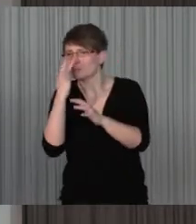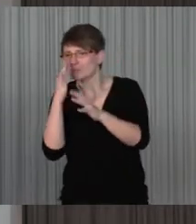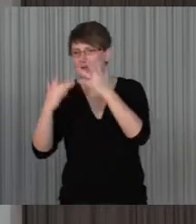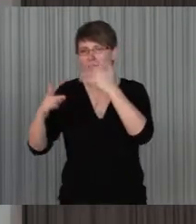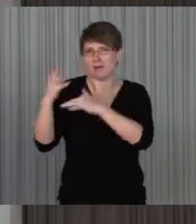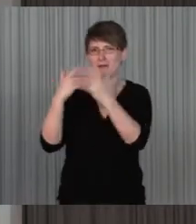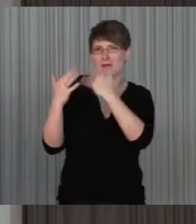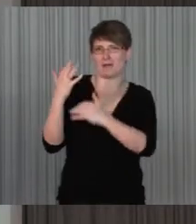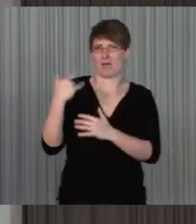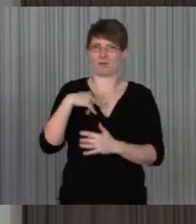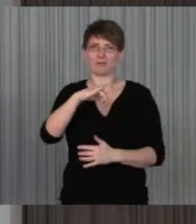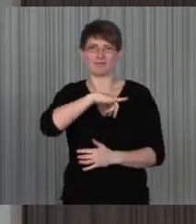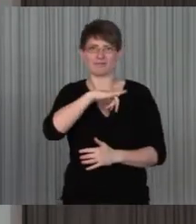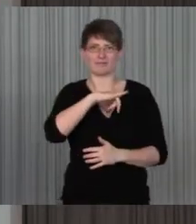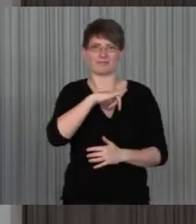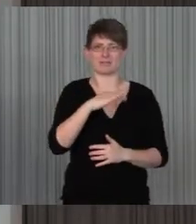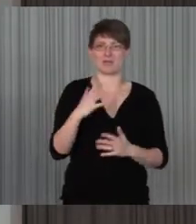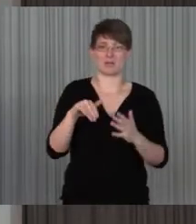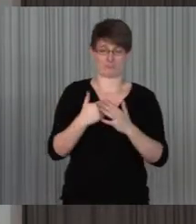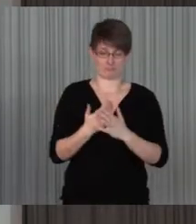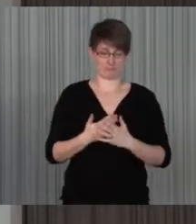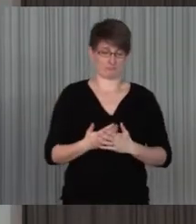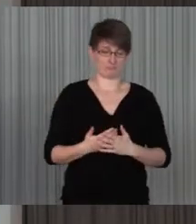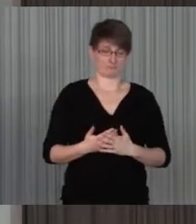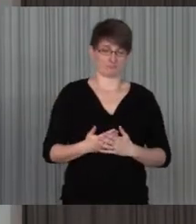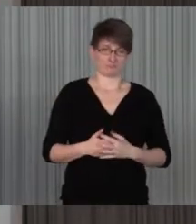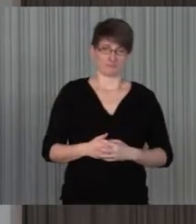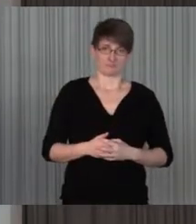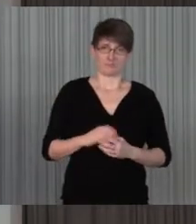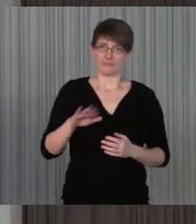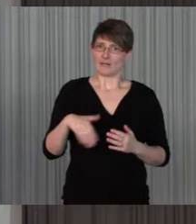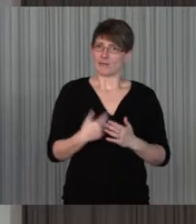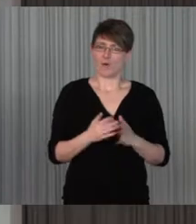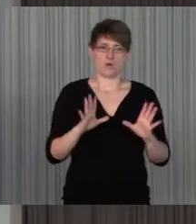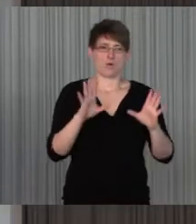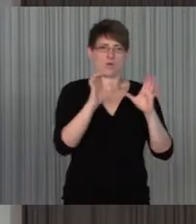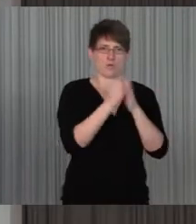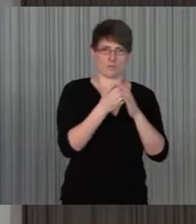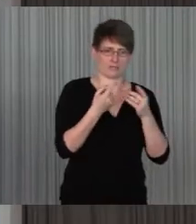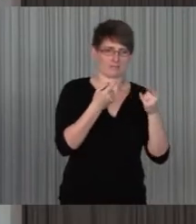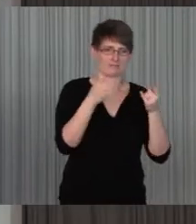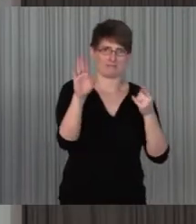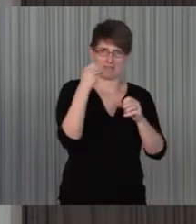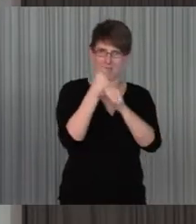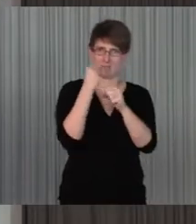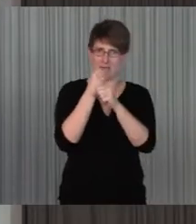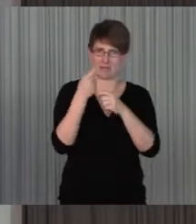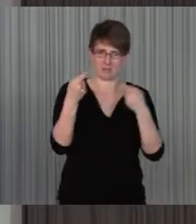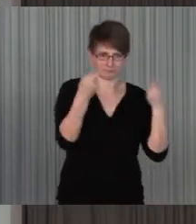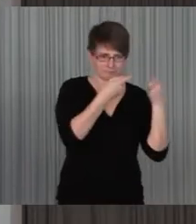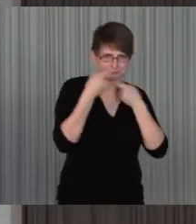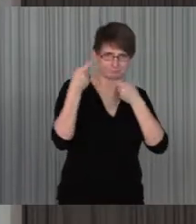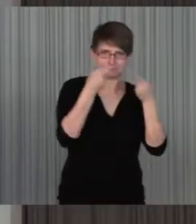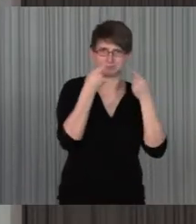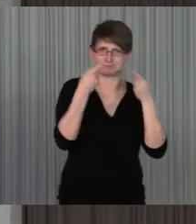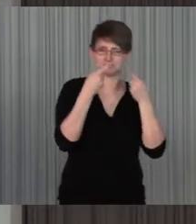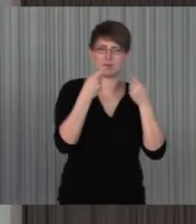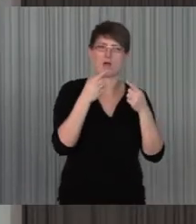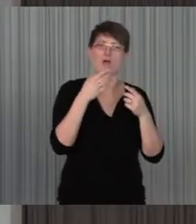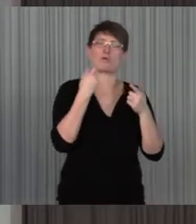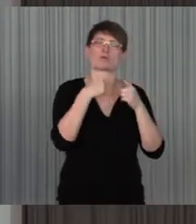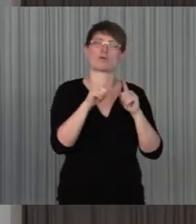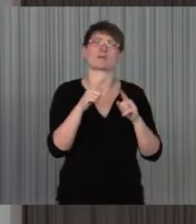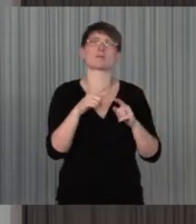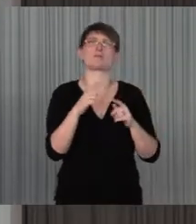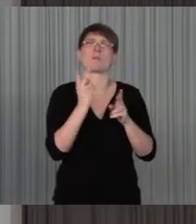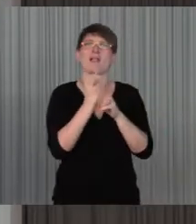es hat auch ganz klar, es gab auch Gruppengespräche mit den Mitarbeitern sozusagen, die die Klienten auch sonst